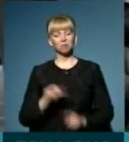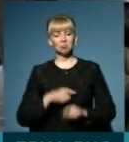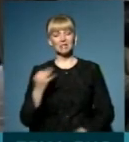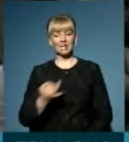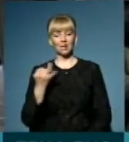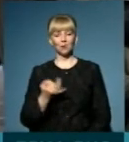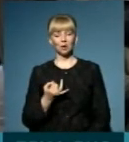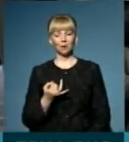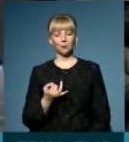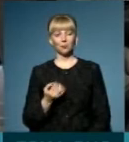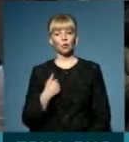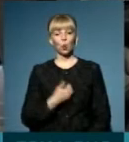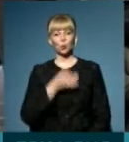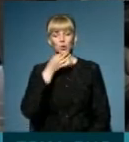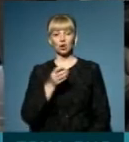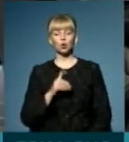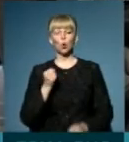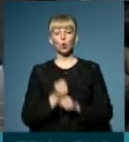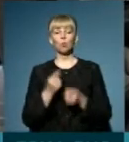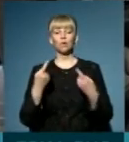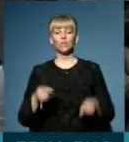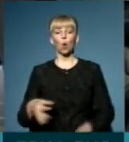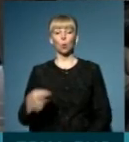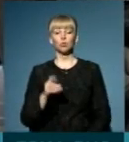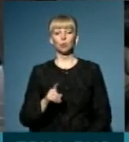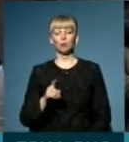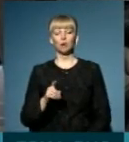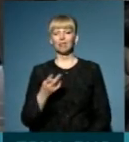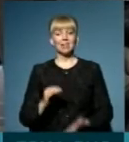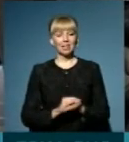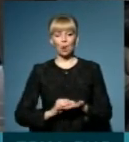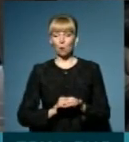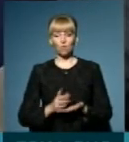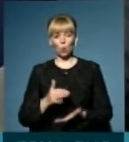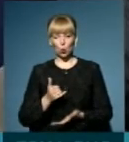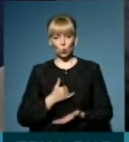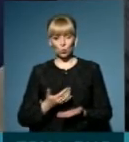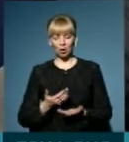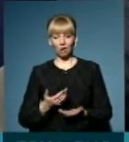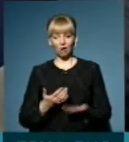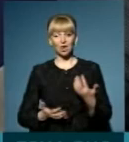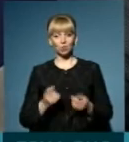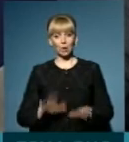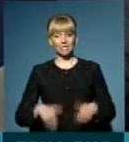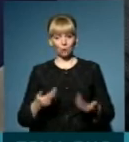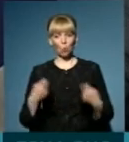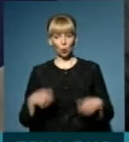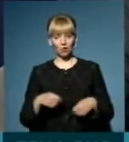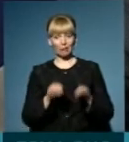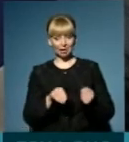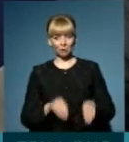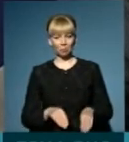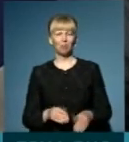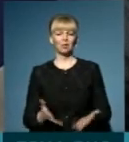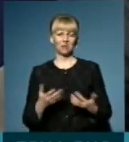цікавіше. Ну, я хочу сказати, що робиться в інших областях, для того, щоб не потрібилось у нас це. А тобто, якщо запропонують продати декларацію? ну,